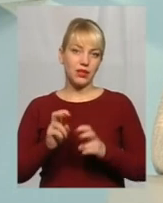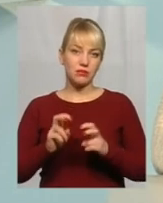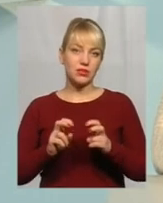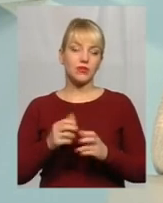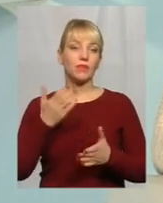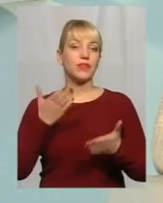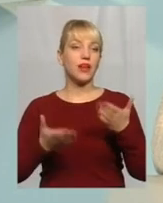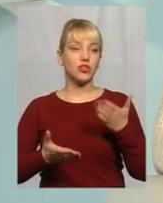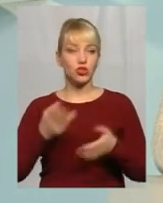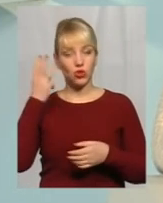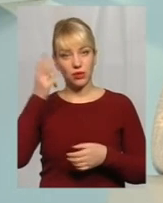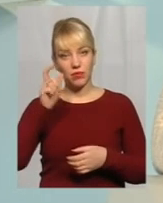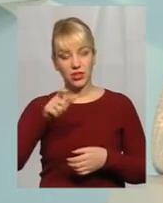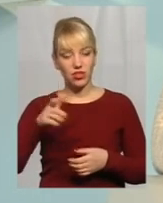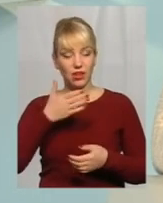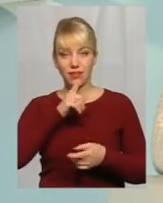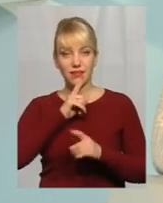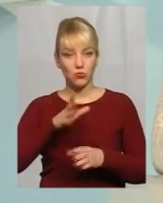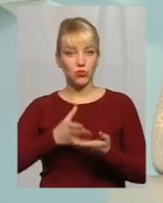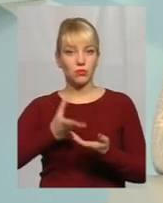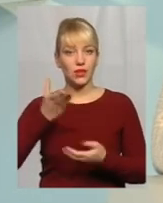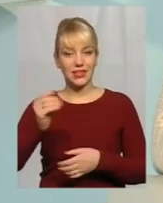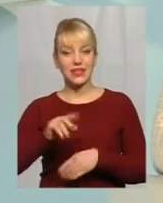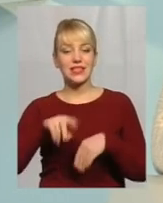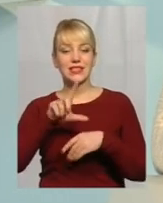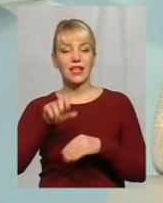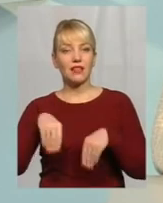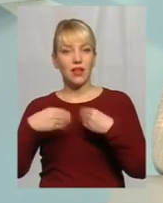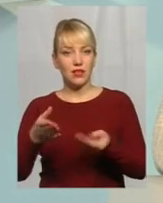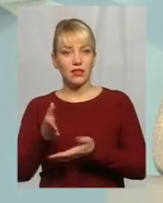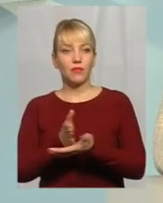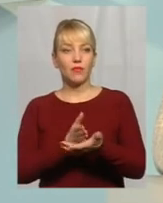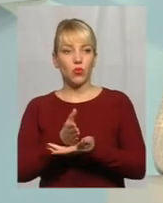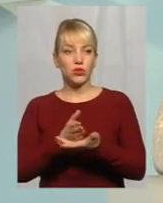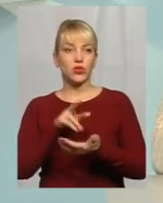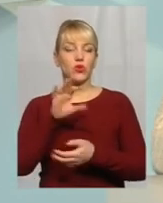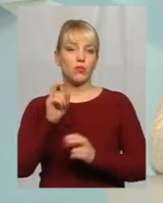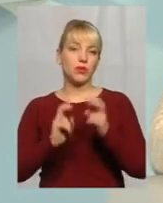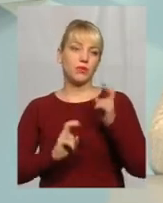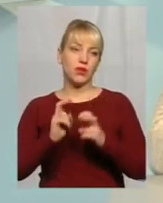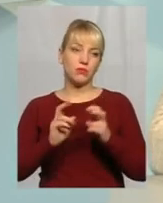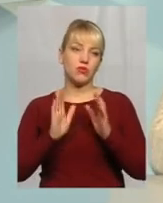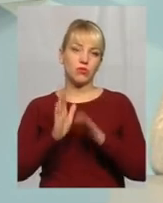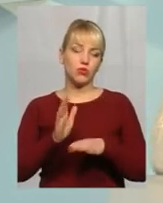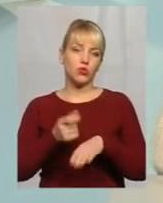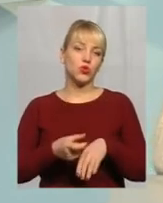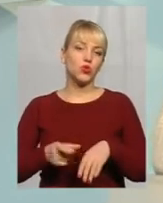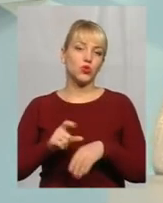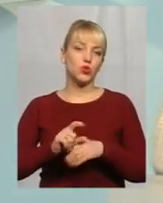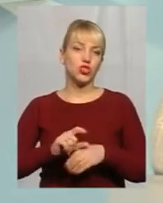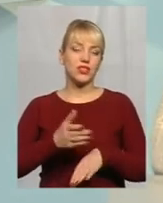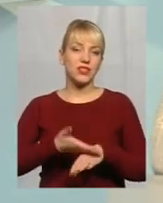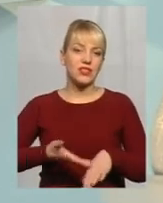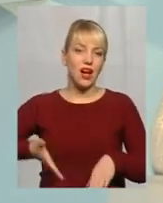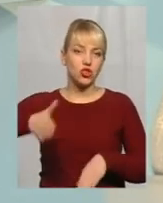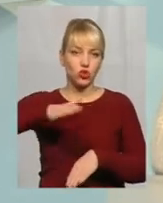якщо хмельничани не сплотять за надані послуги То підприємство буде дуже скрутно і